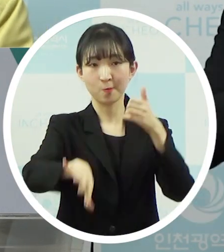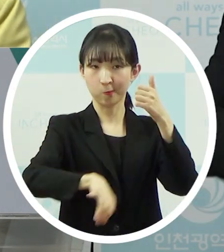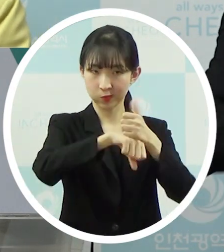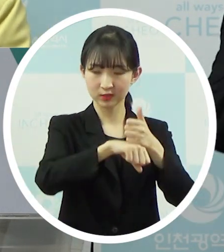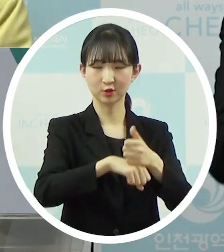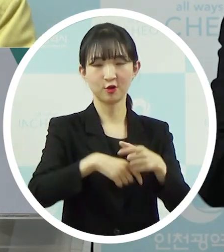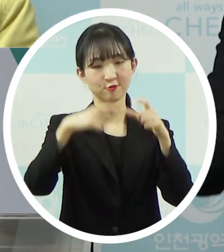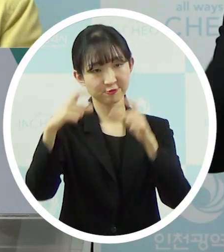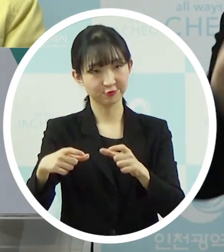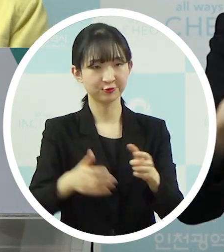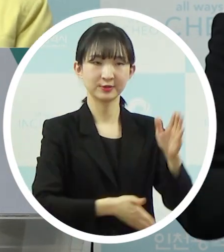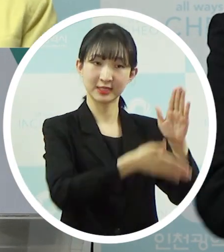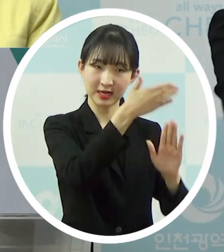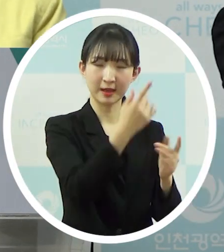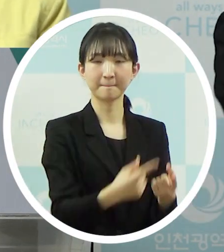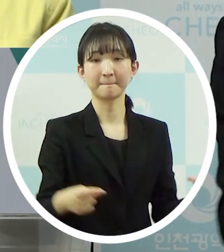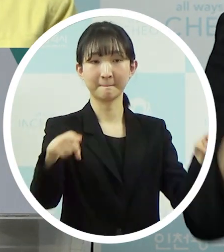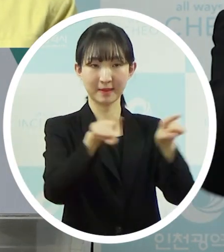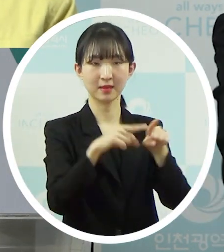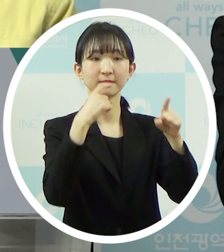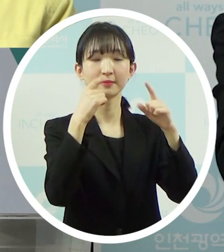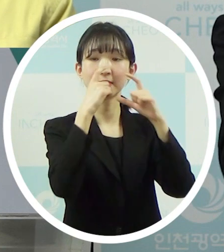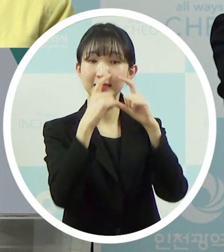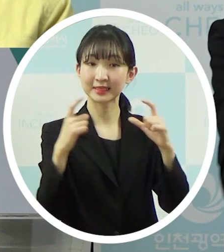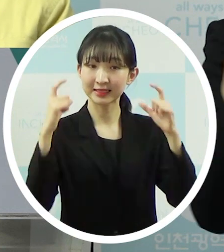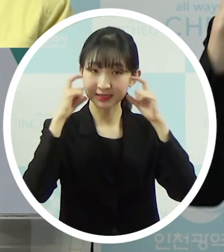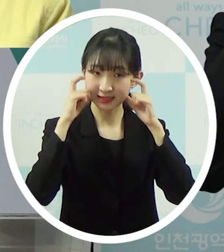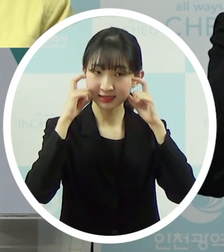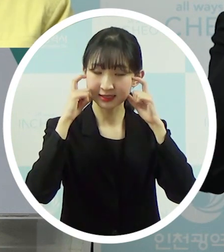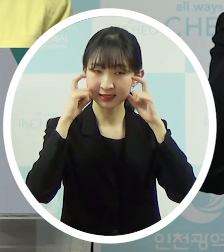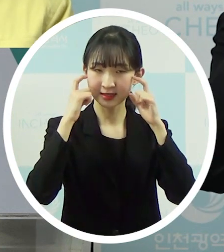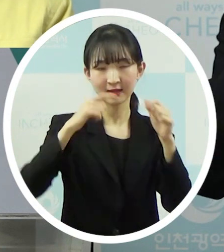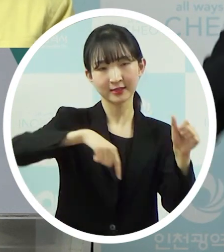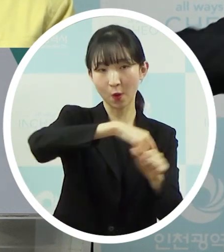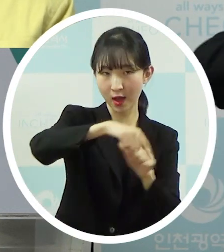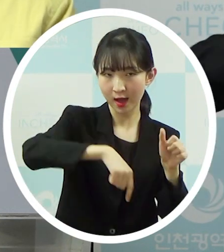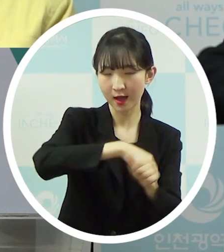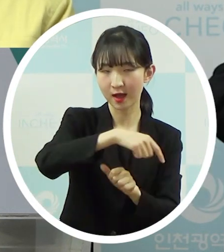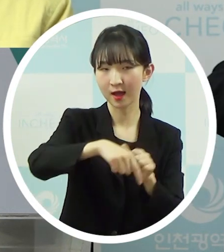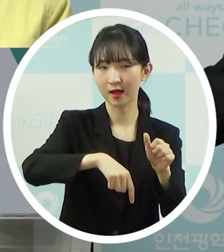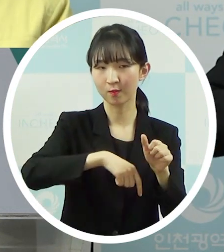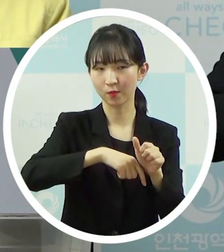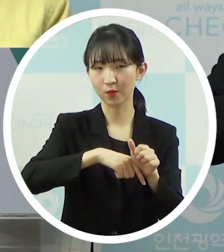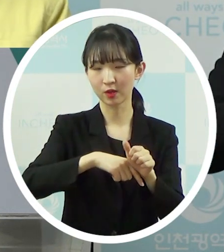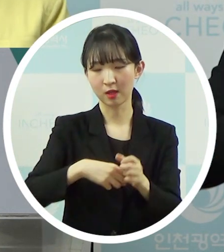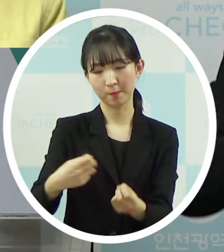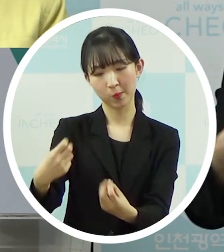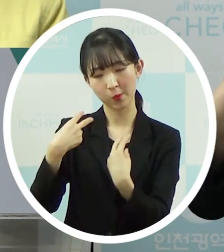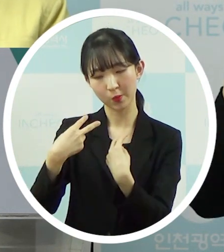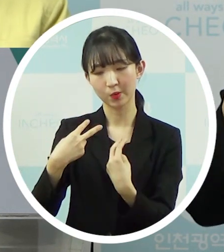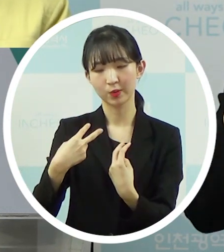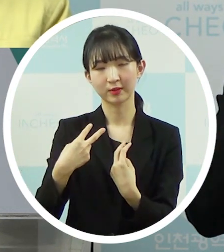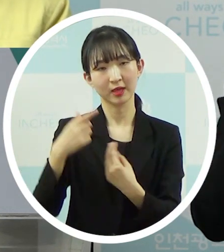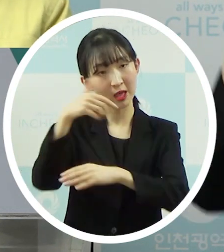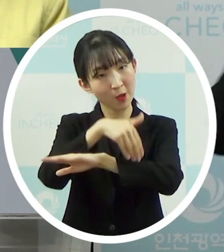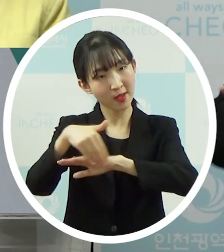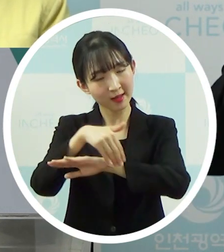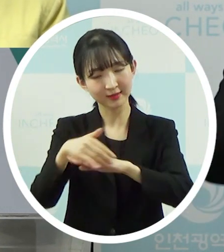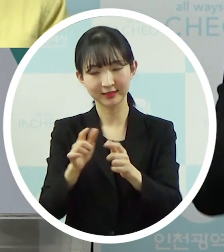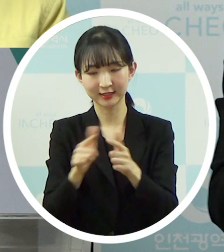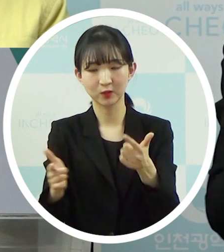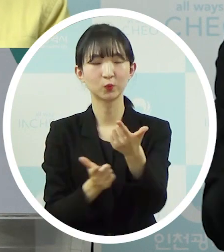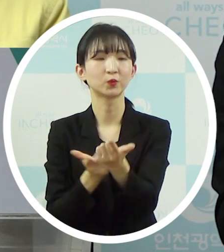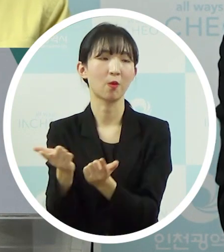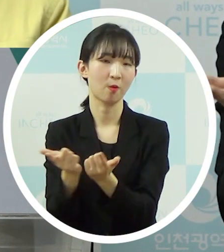군구와 시에서 구입하는 마스크 전체에 대한 현황이라든지 들어오는 스케줄 이런 것들을 좀 조정을